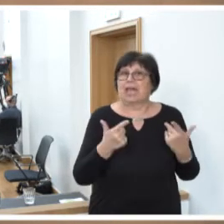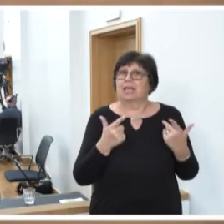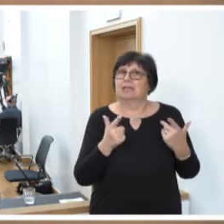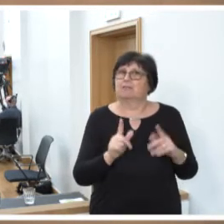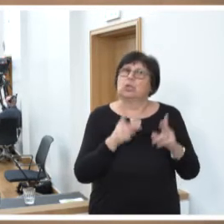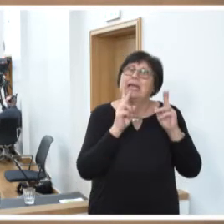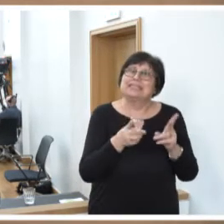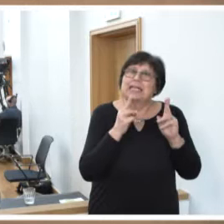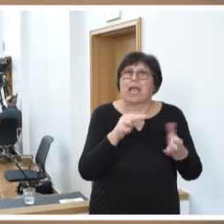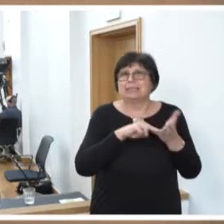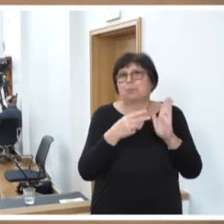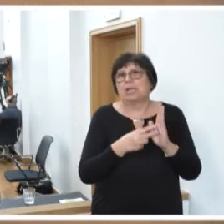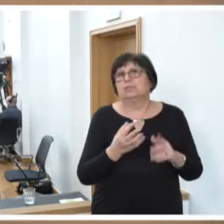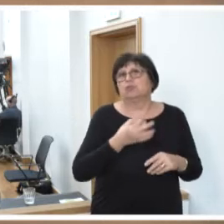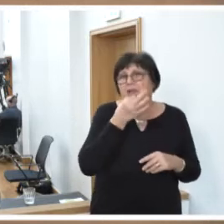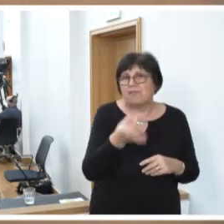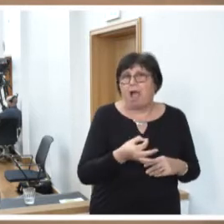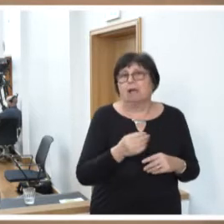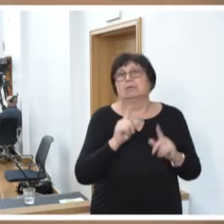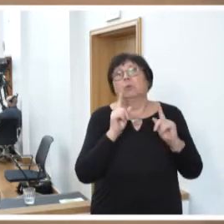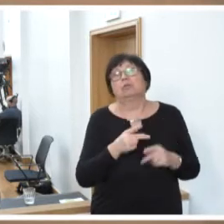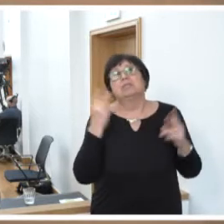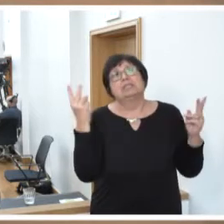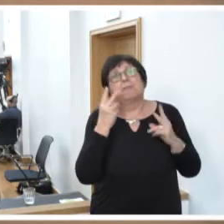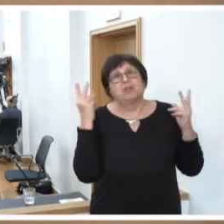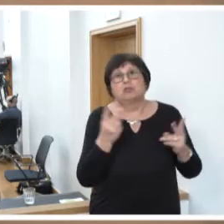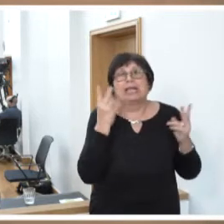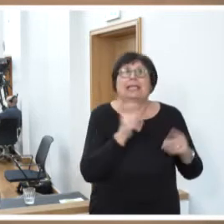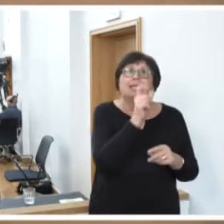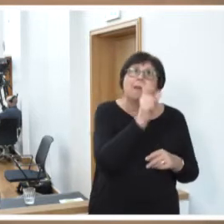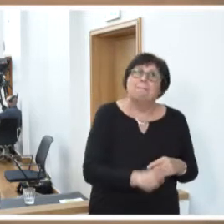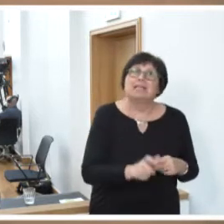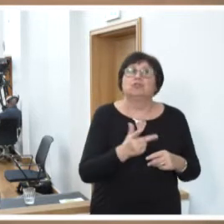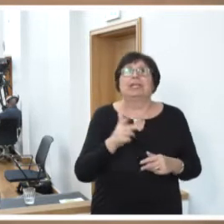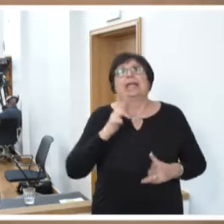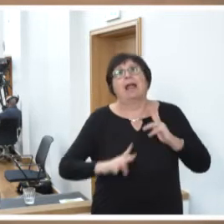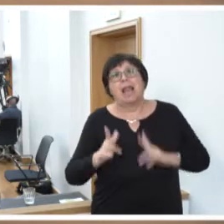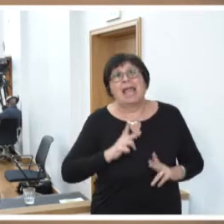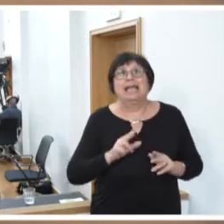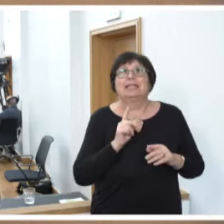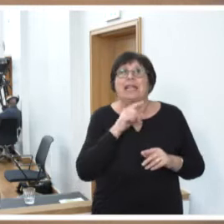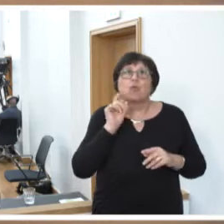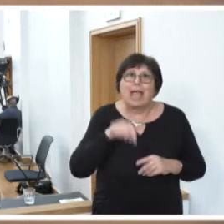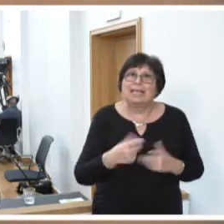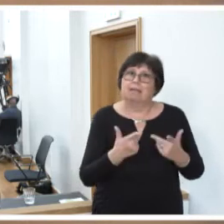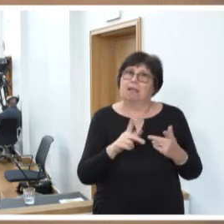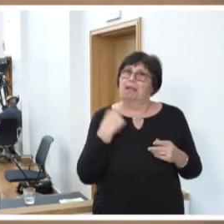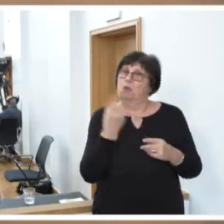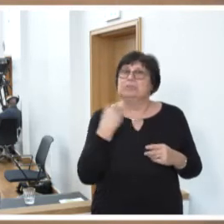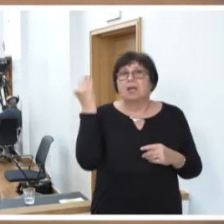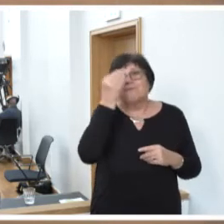sicherheitspolitischen Fragestellung und jenseits natürlich des menschlichen Leids in der Ukraine derzeit noch unsere